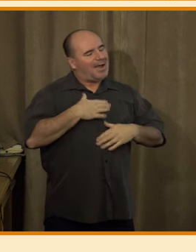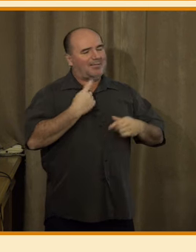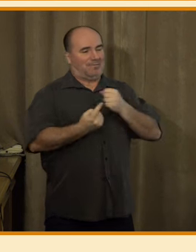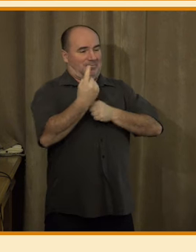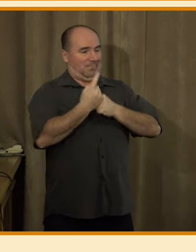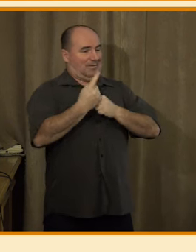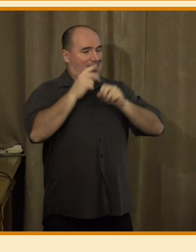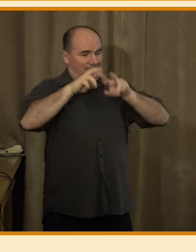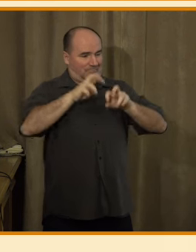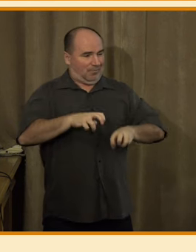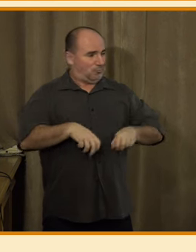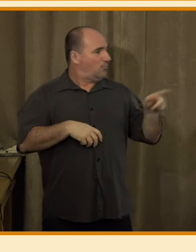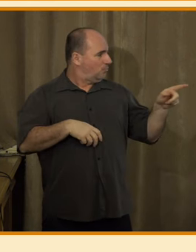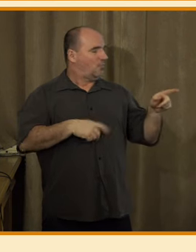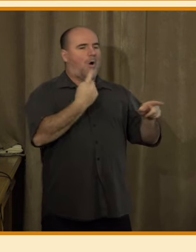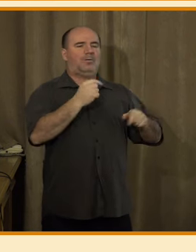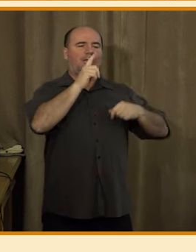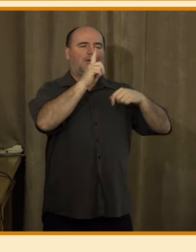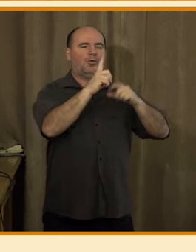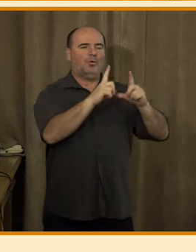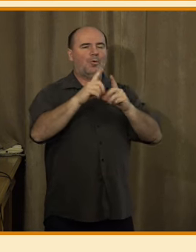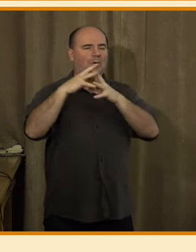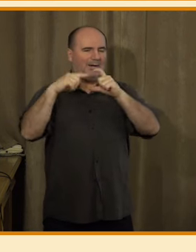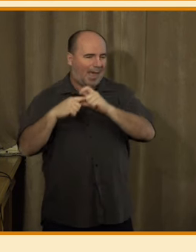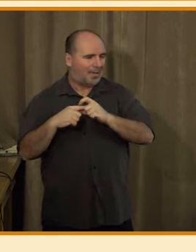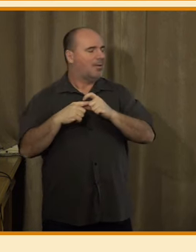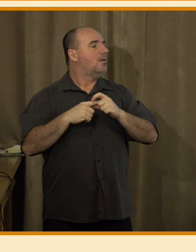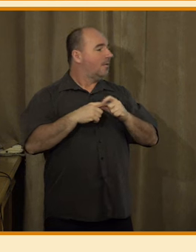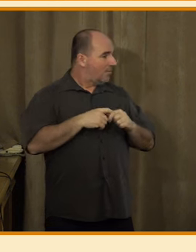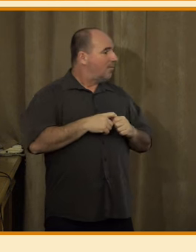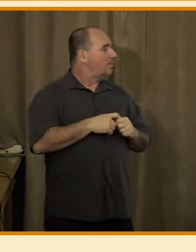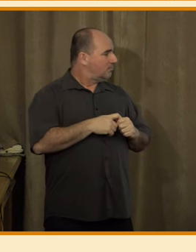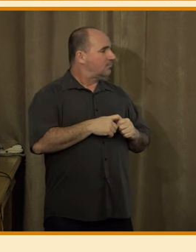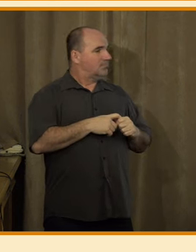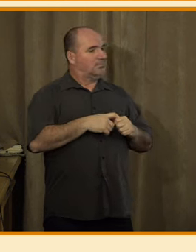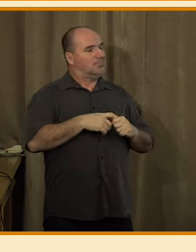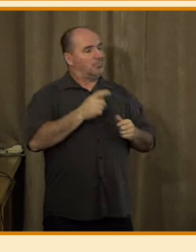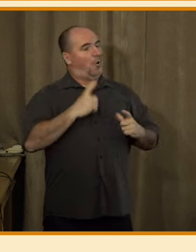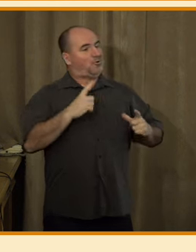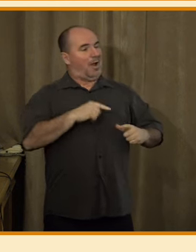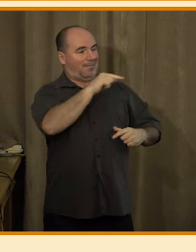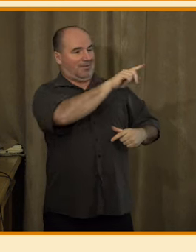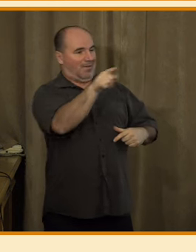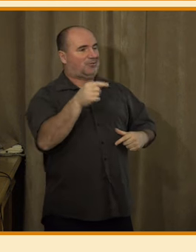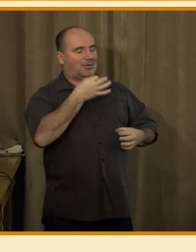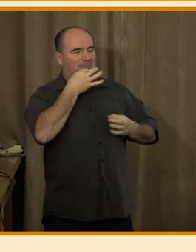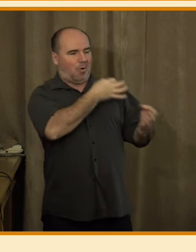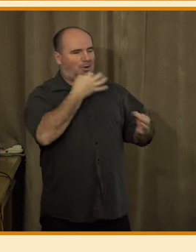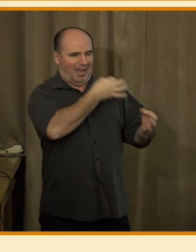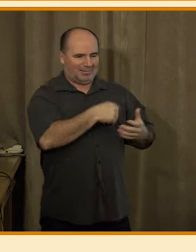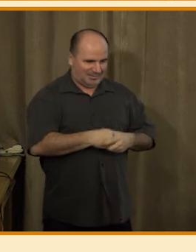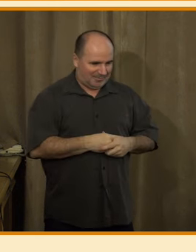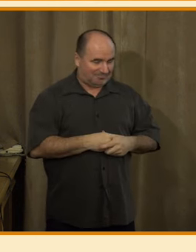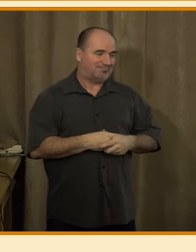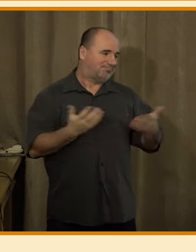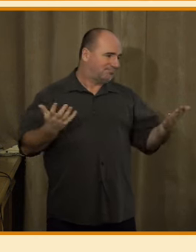stránkách Juridica Remedia, budou i inspirací pro vaše otázky v těch panelech dnešního sympozia. Děkujeme